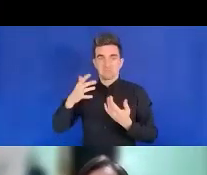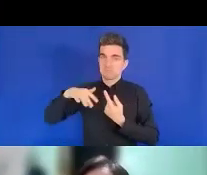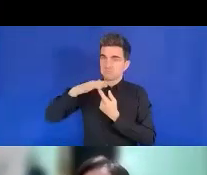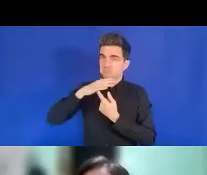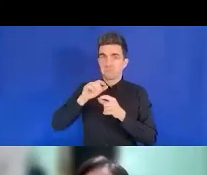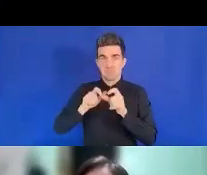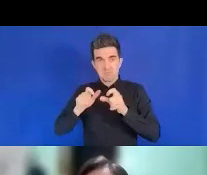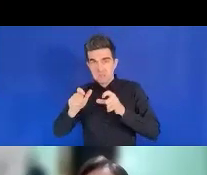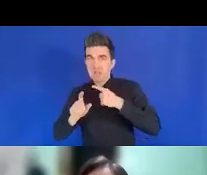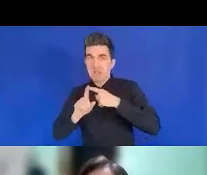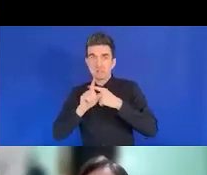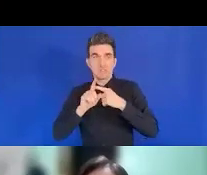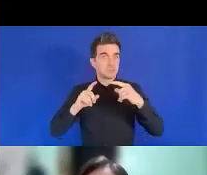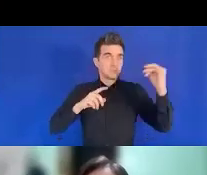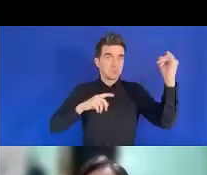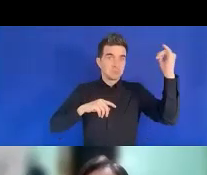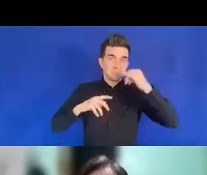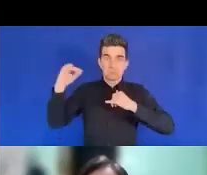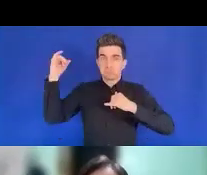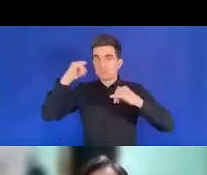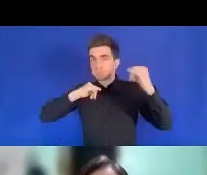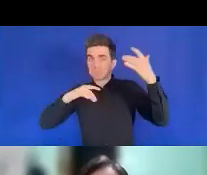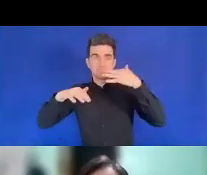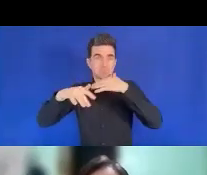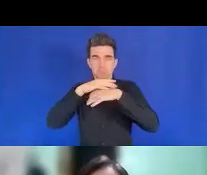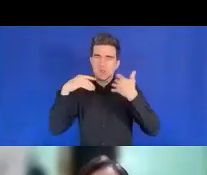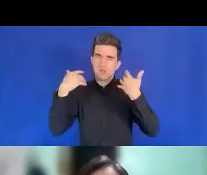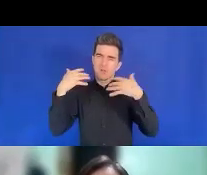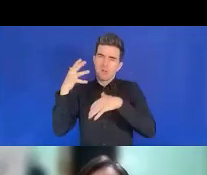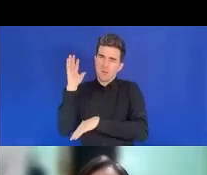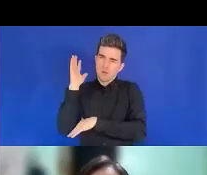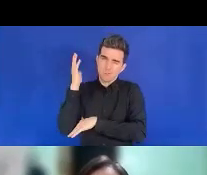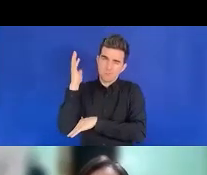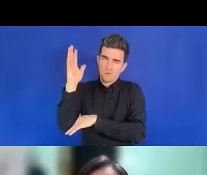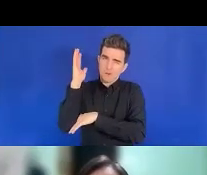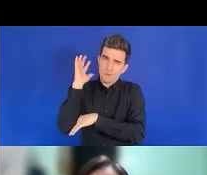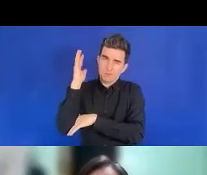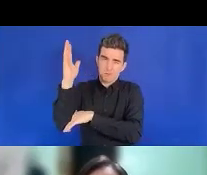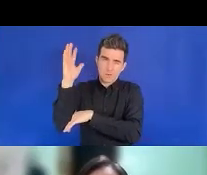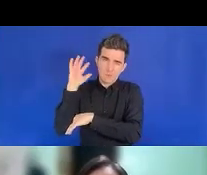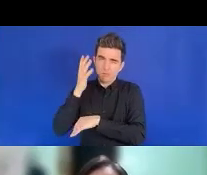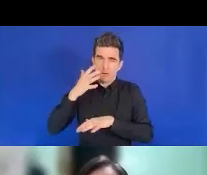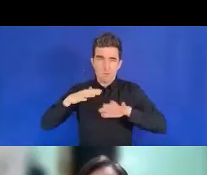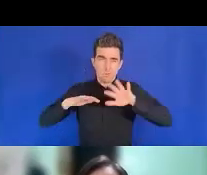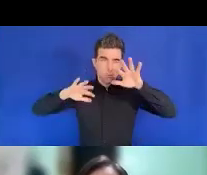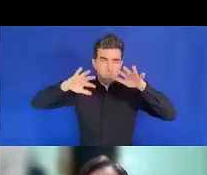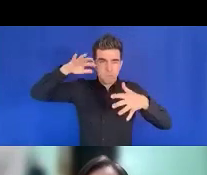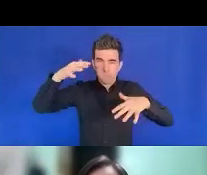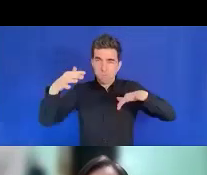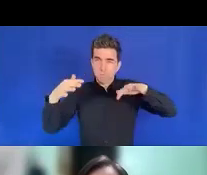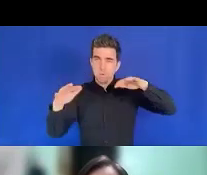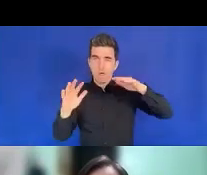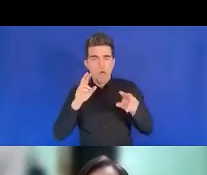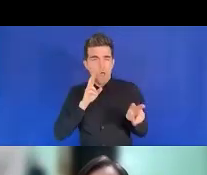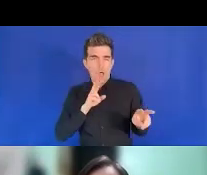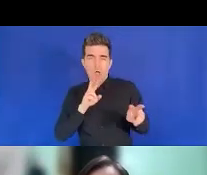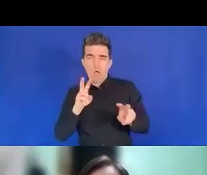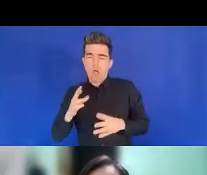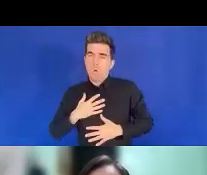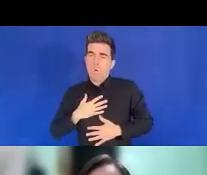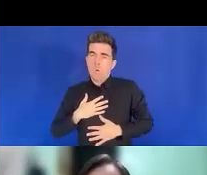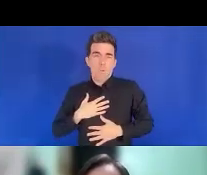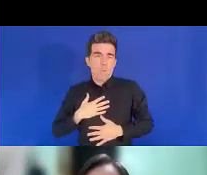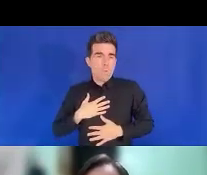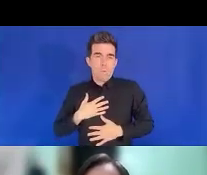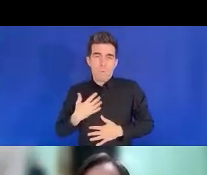des paysages, des beaux paysages qui attirent les touristes. En